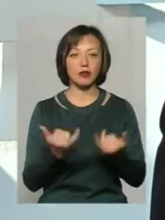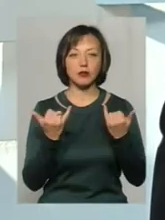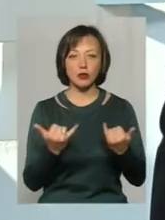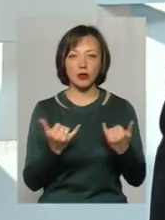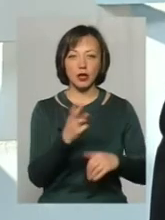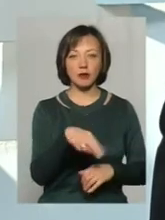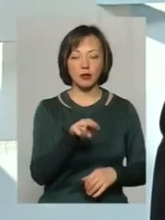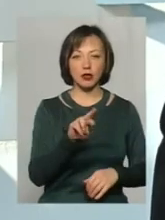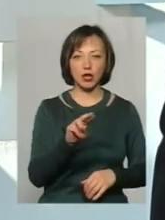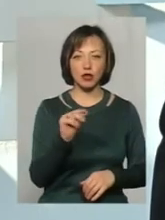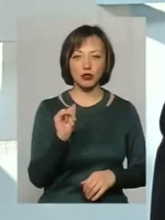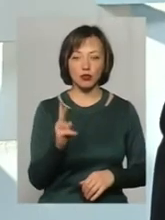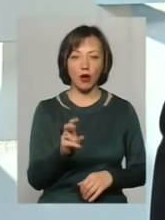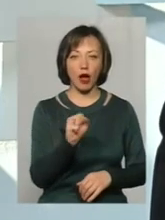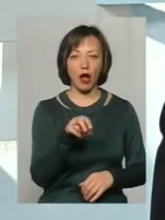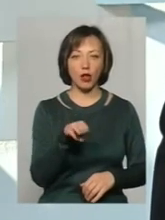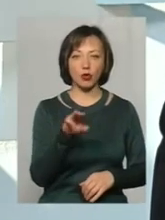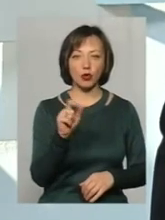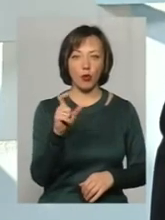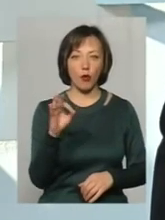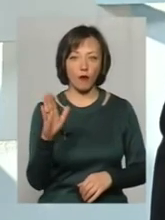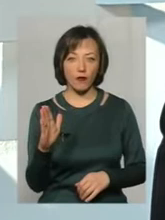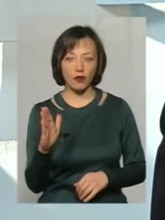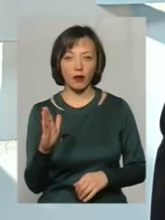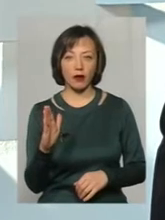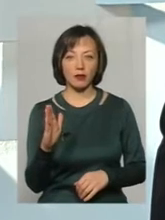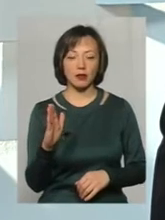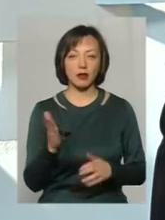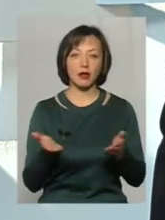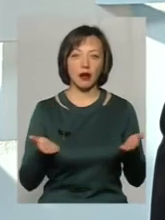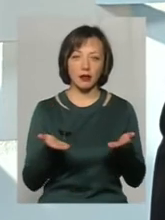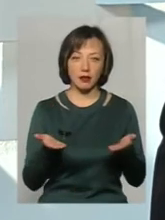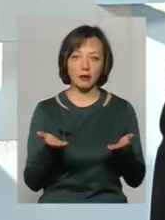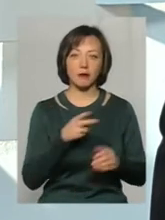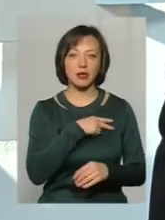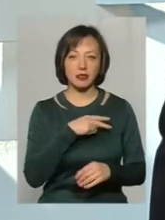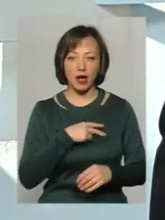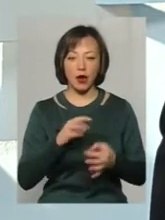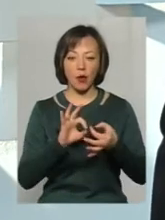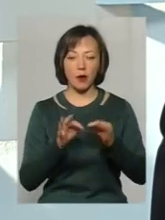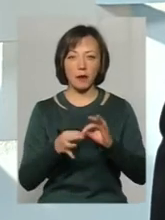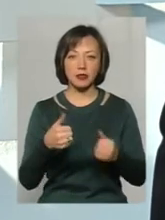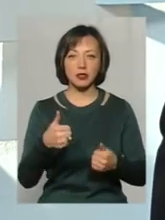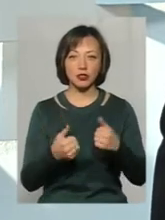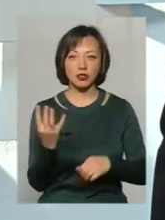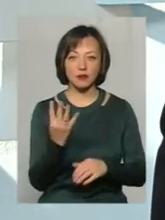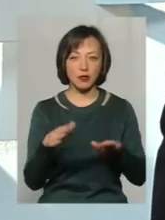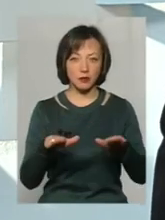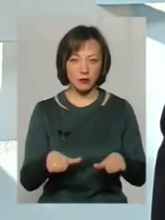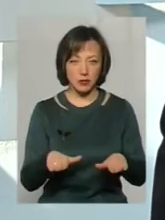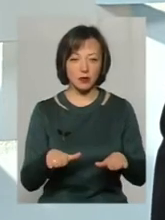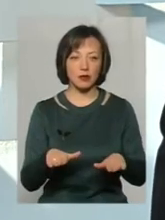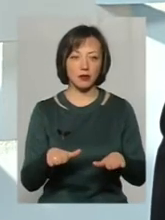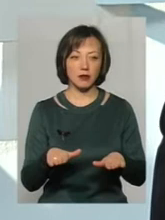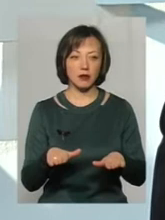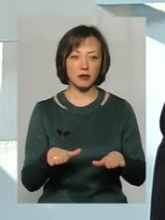Янчук, Павло Алтухов, які призер Олімпійських хівер і четверте місце у Павла